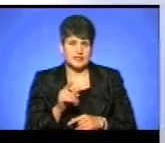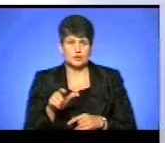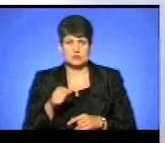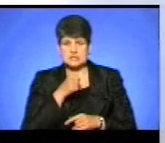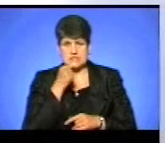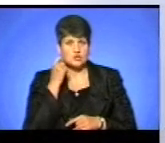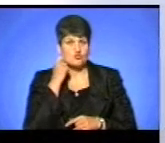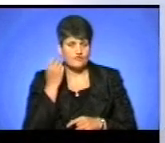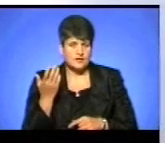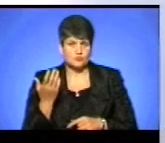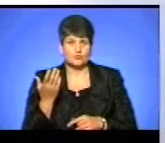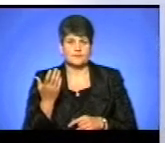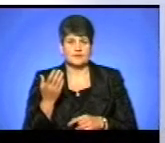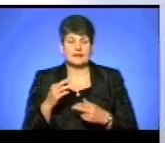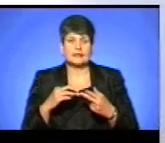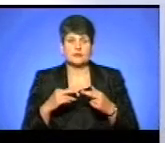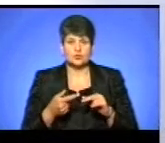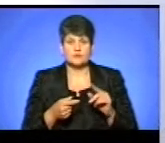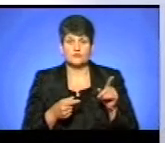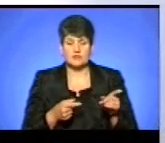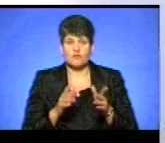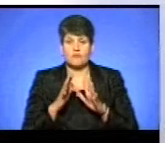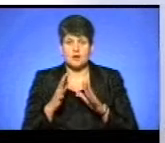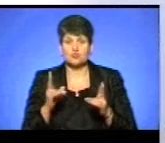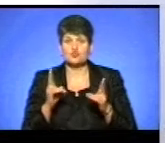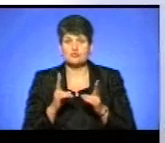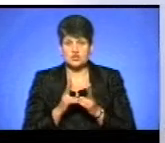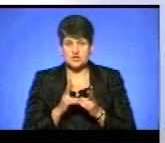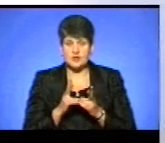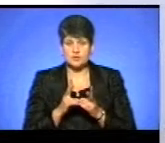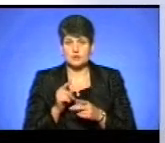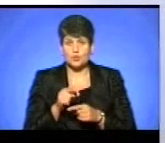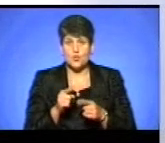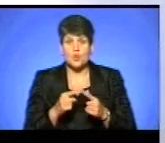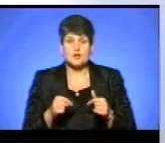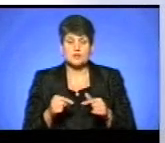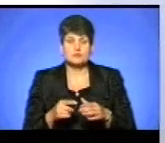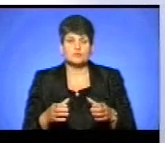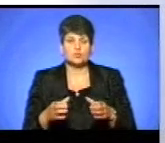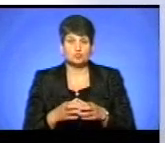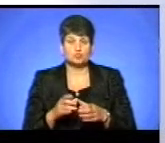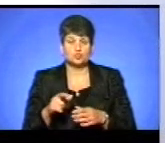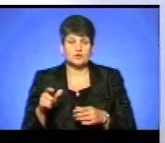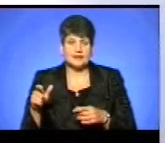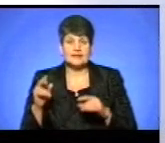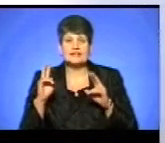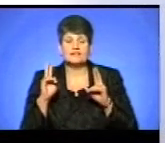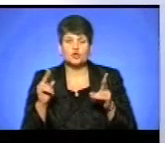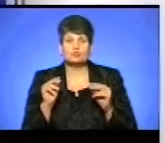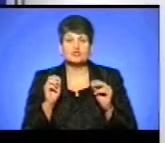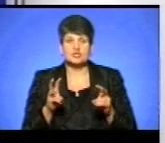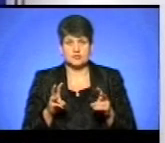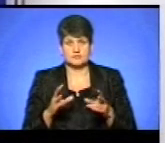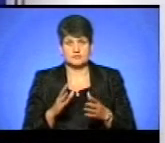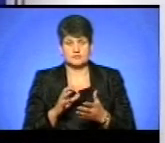старшого віку. І натомість вони там, парку, зустрічають таку організовану групу людей, які невідомо, чим володіють,